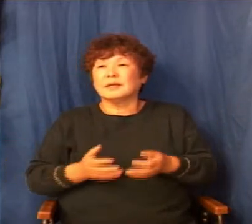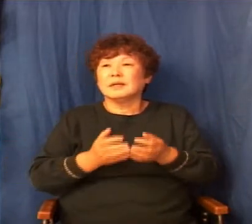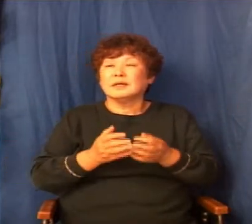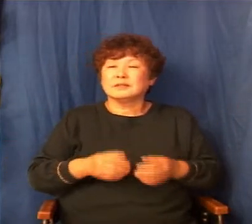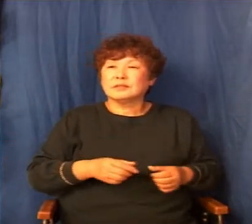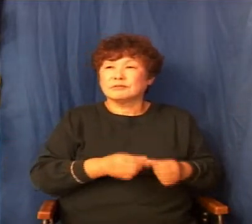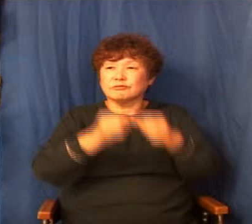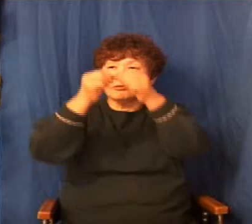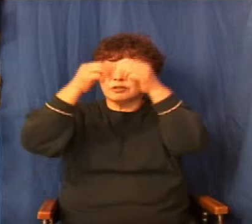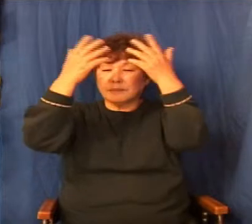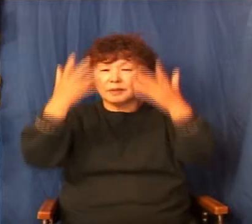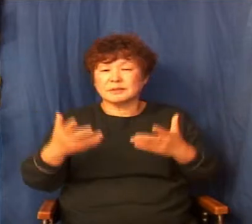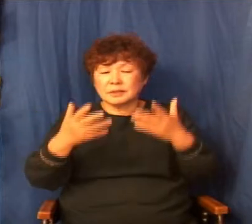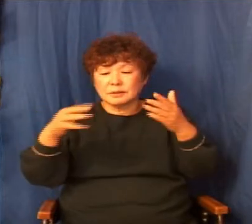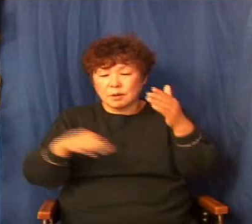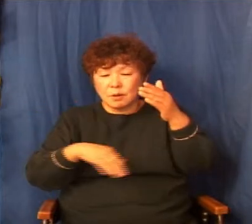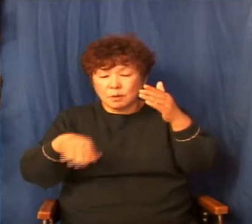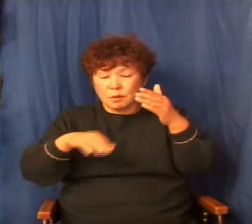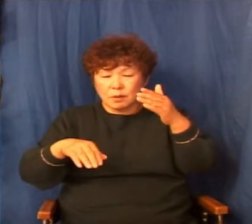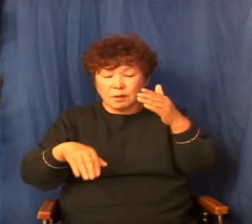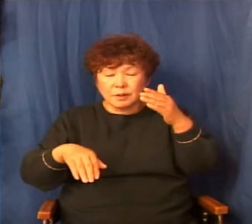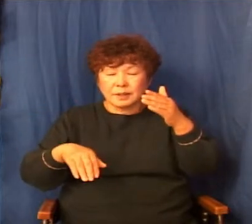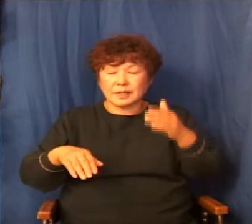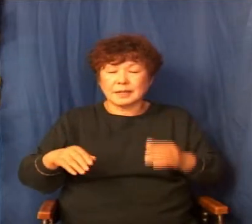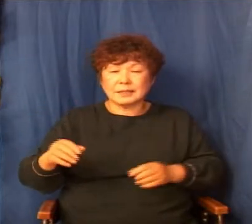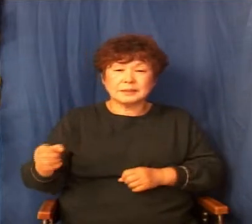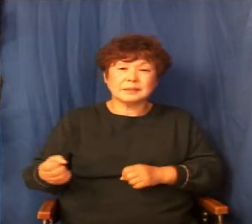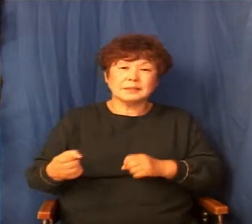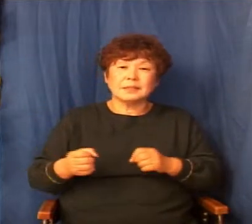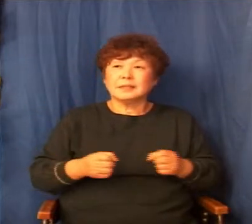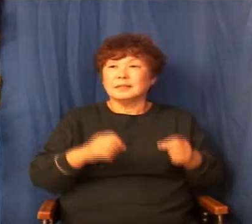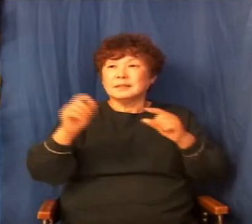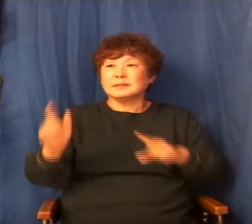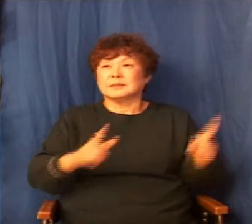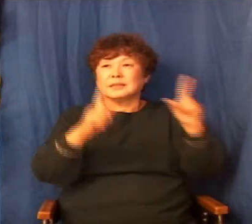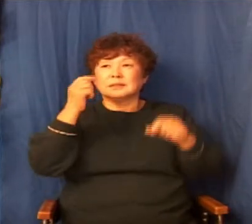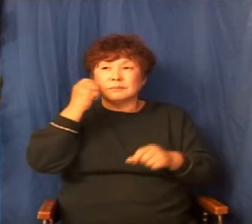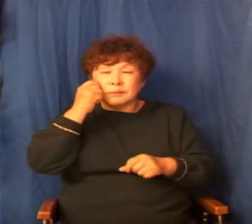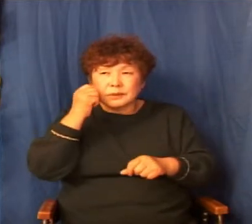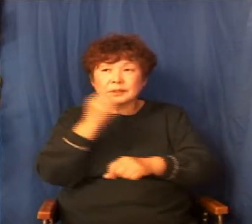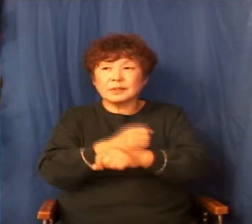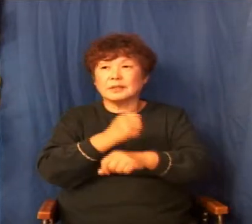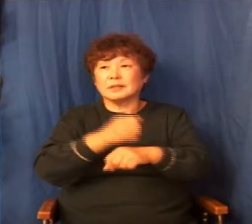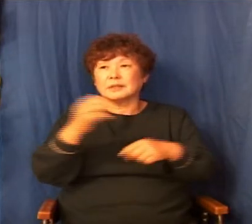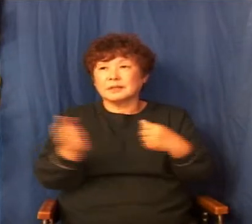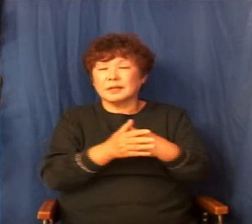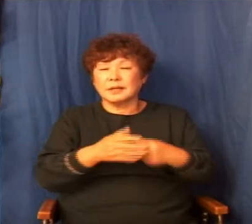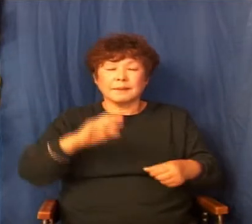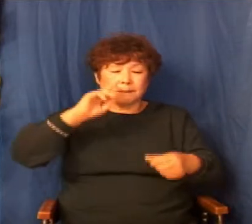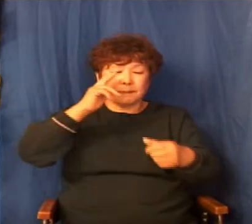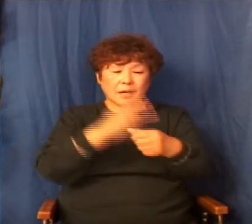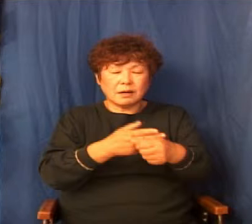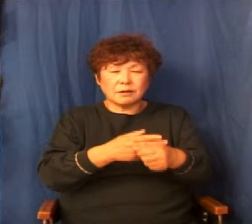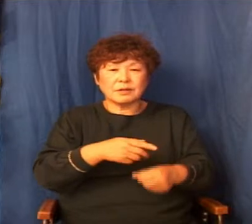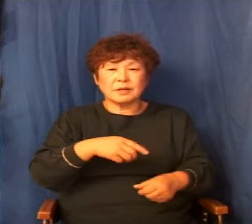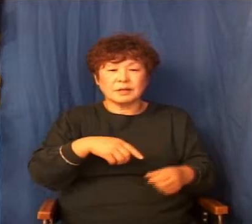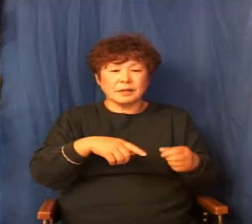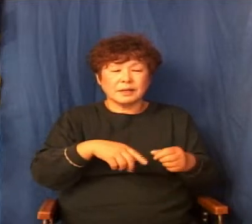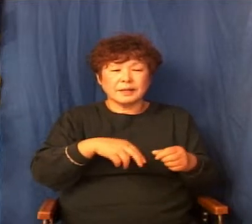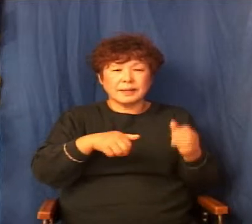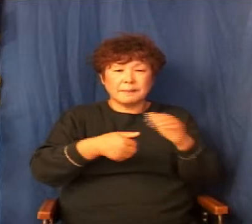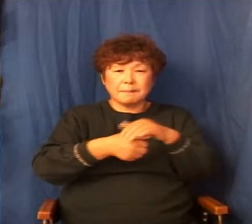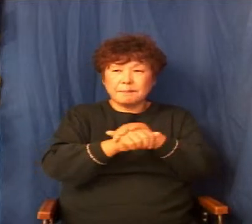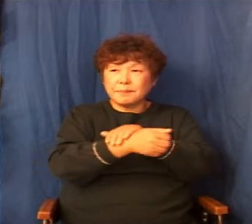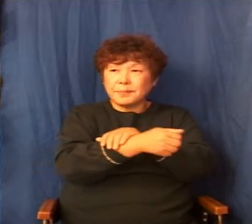공의가 그를 살지 못하게 함이로다 하더니 바울이 그 짐승을 불에 떨어버림에